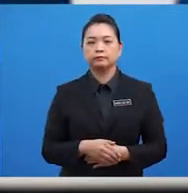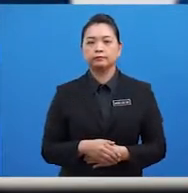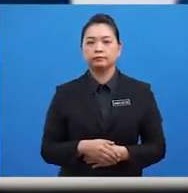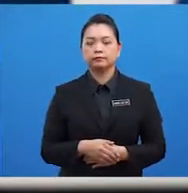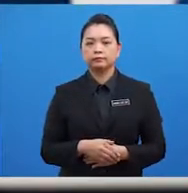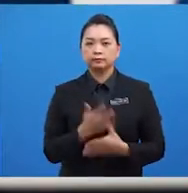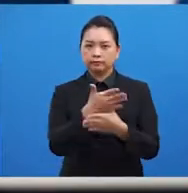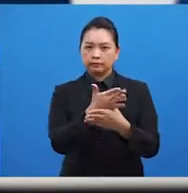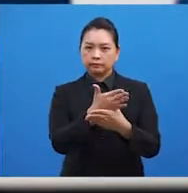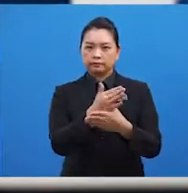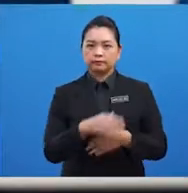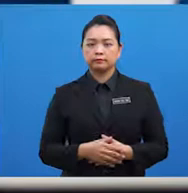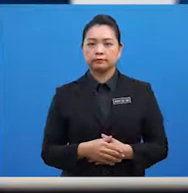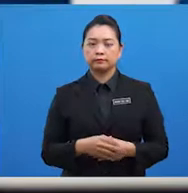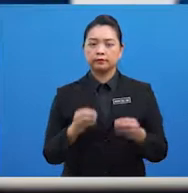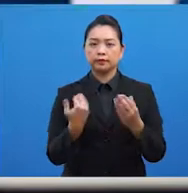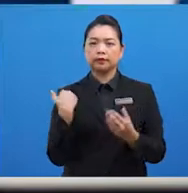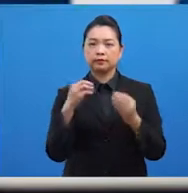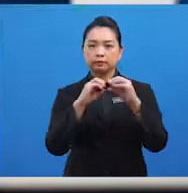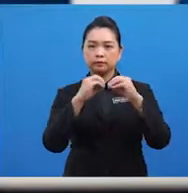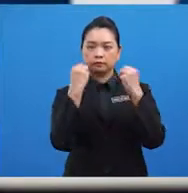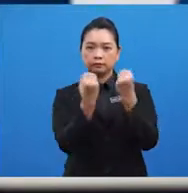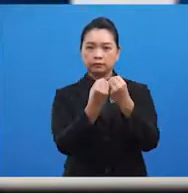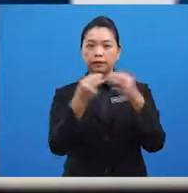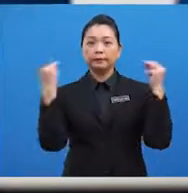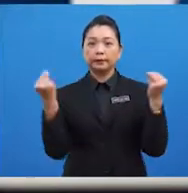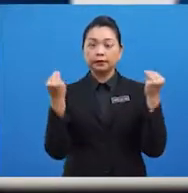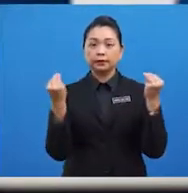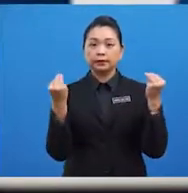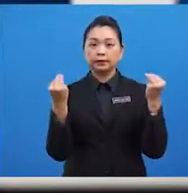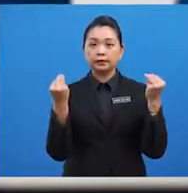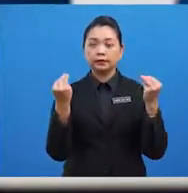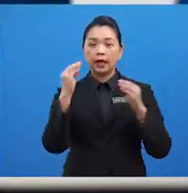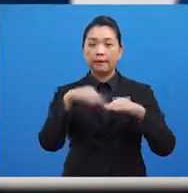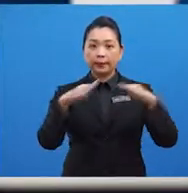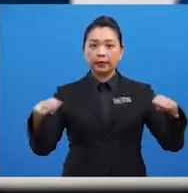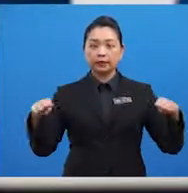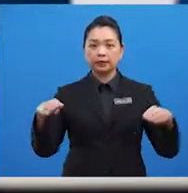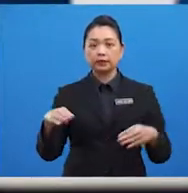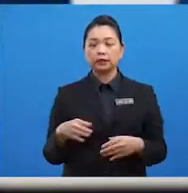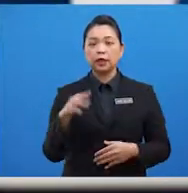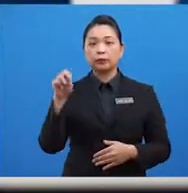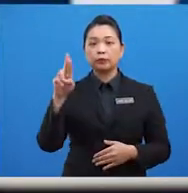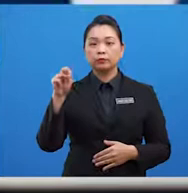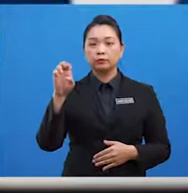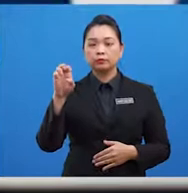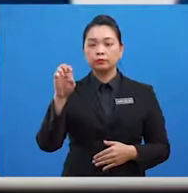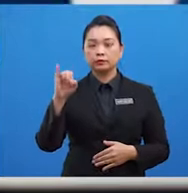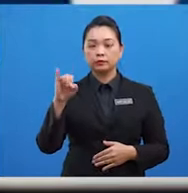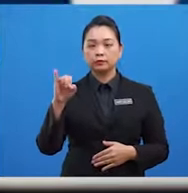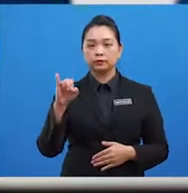antaranya, penubuhan Majlis Bahasa Brunei, Indonesia dan Malaysia